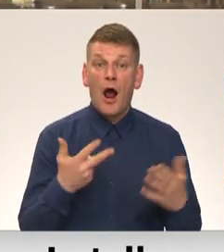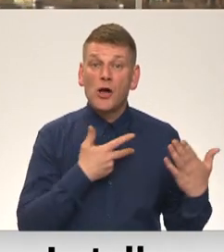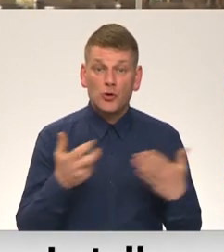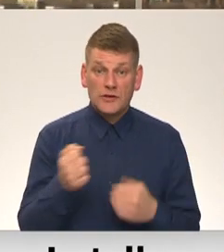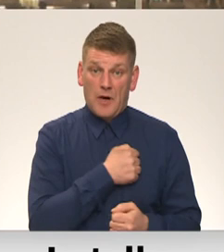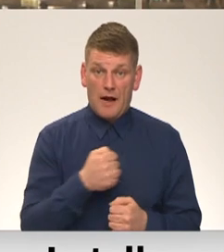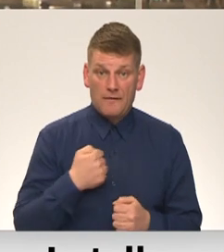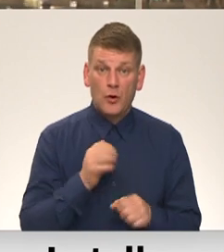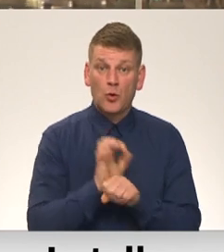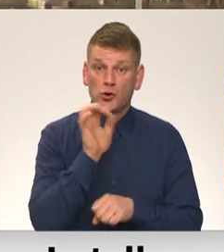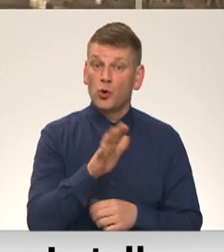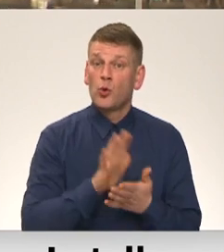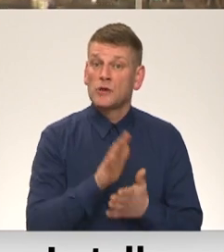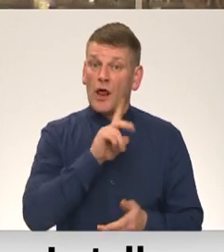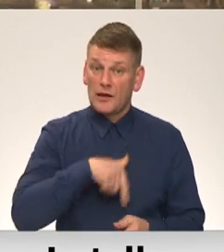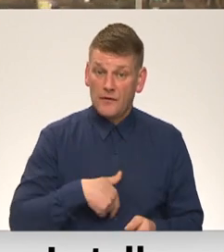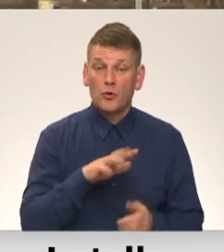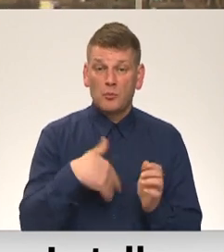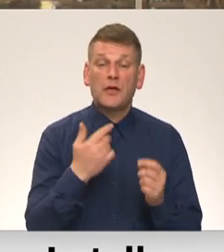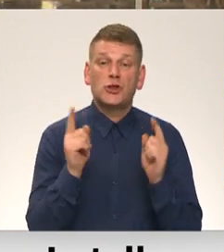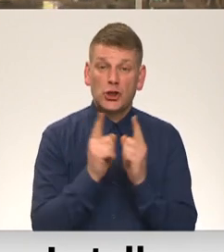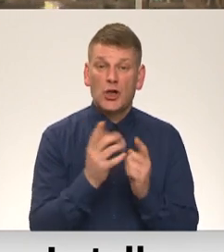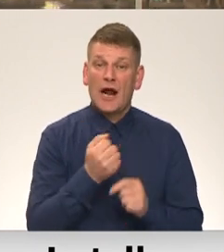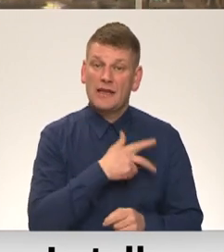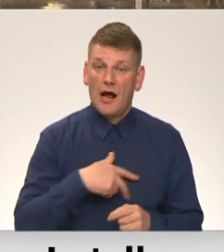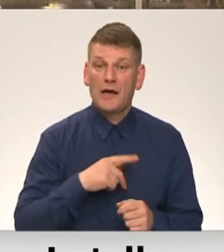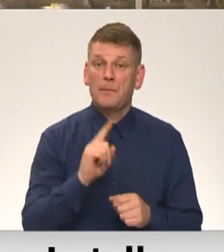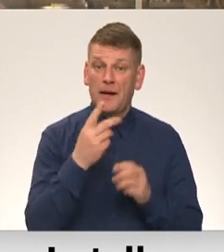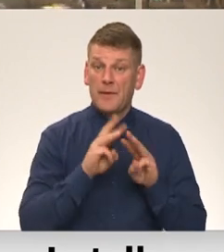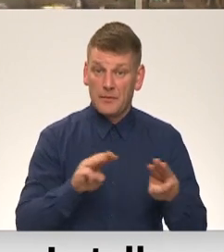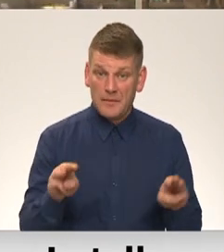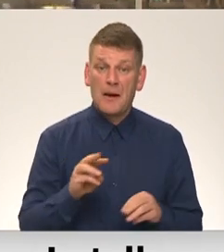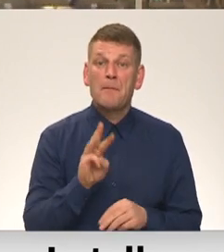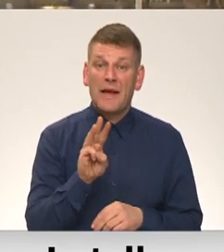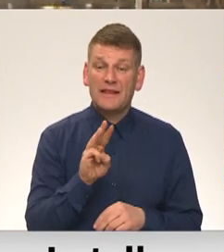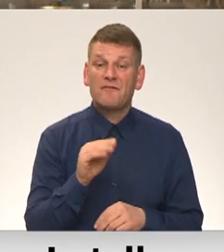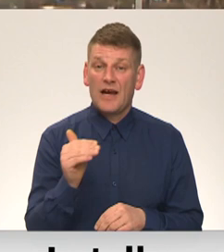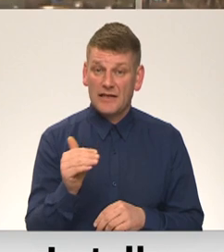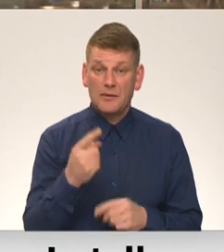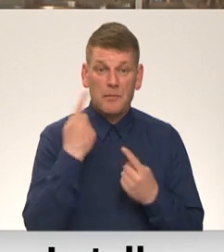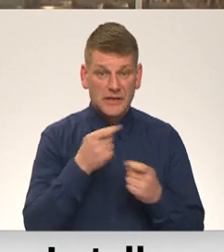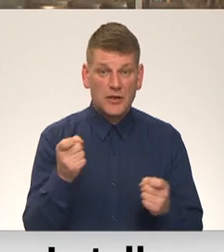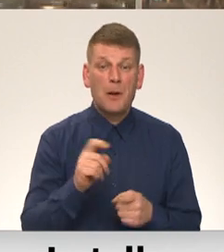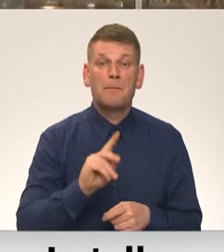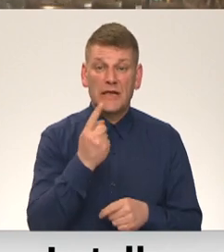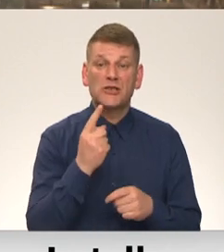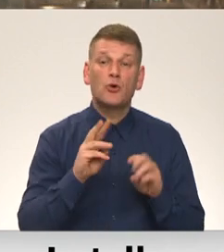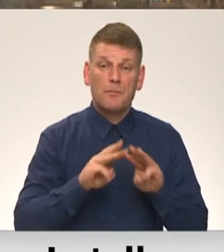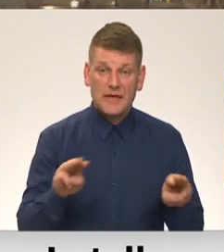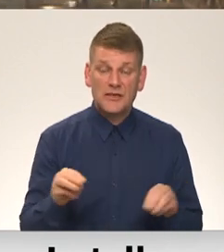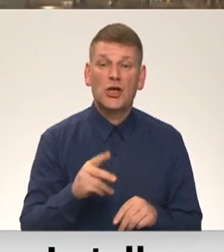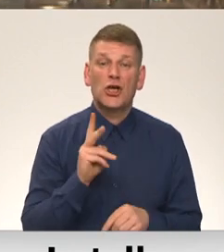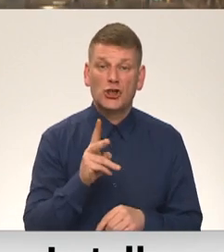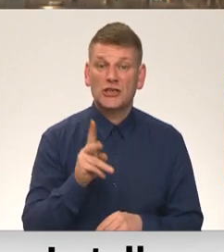karavīra nosūtīšanu uz Latviju. Tu šodien pēc tikšanās ar Dānijas premjerministri Meti Fredriksenu paziņoja ministru prezidents Krišķānu